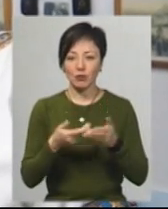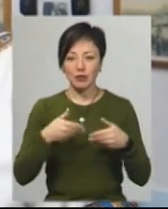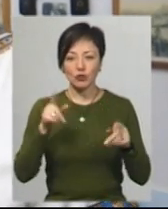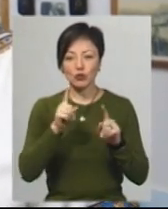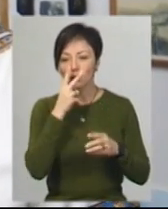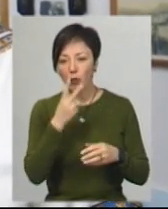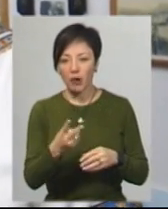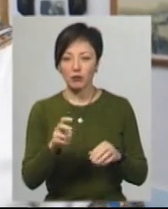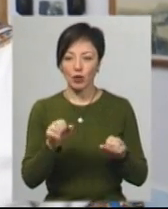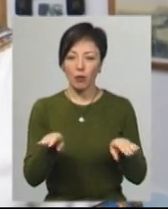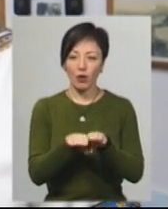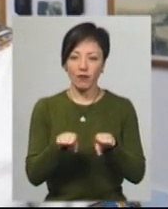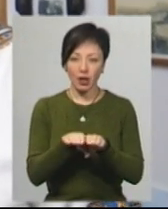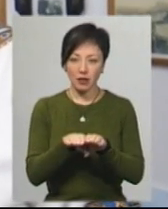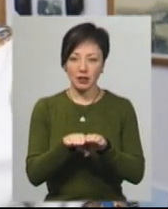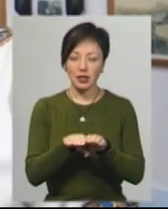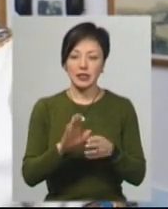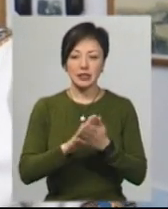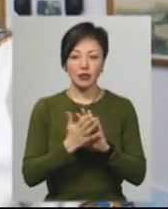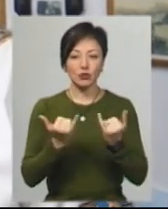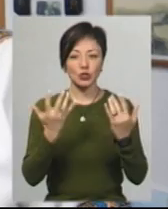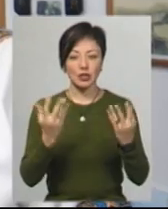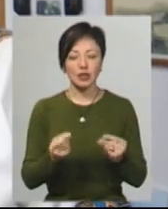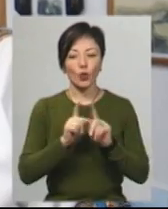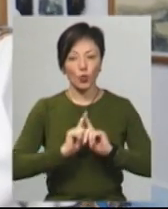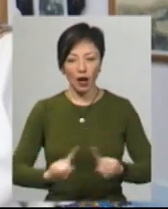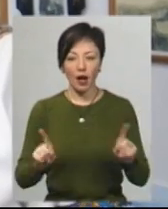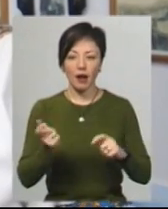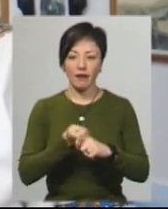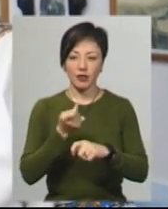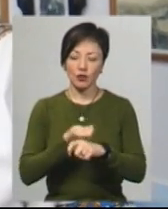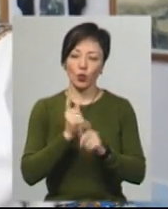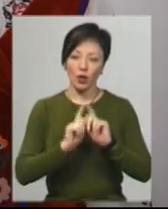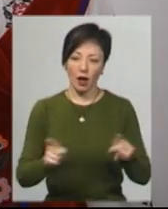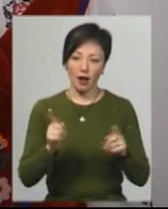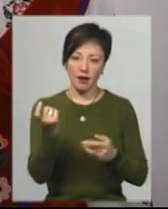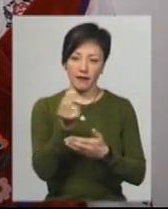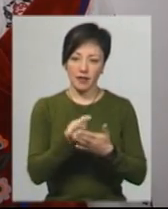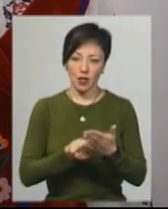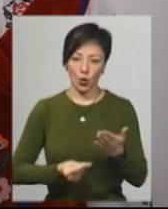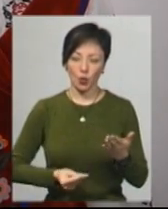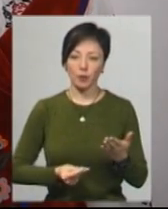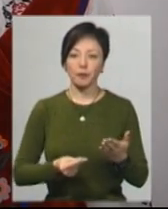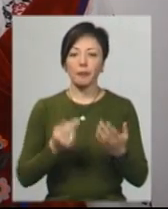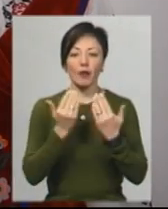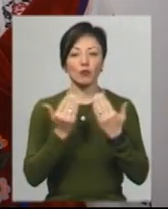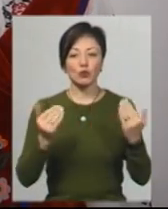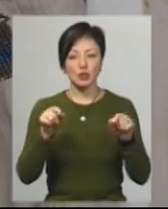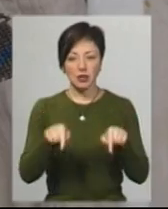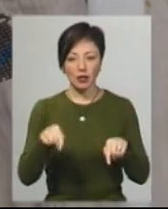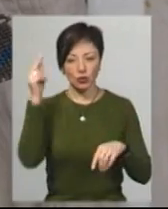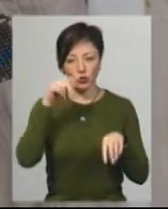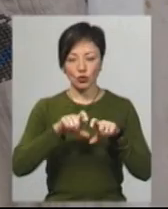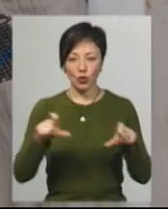хоча б щось побачили, могли порівняти. Станом на сьогоднішній день це є унікальна вишивка і унікальний візерунок. У музеї Зіньківського НВК є й